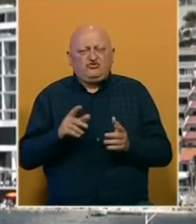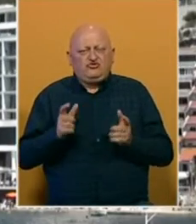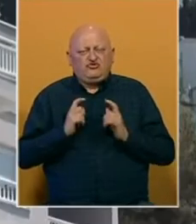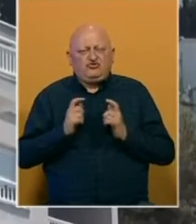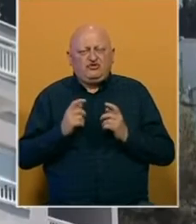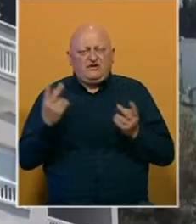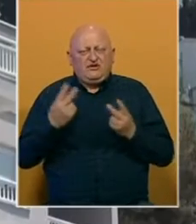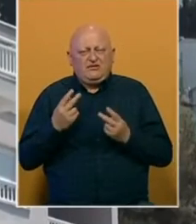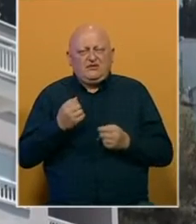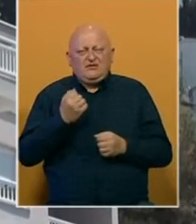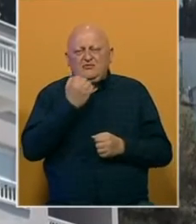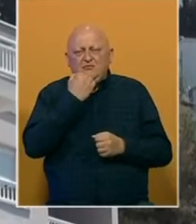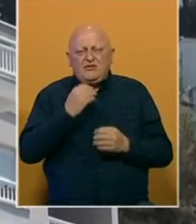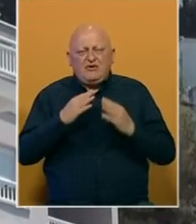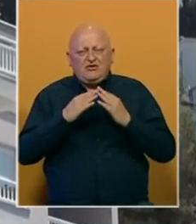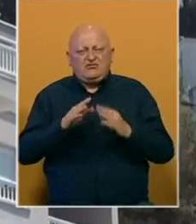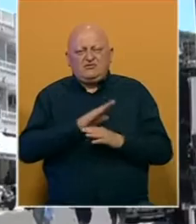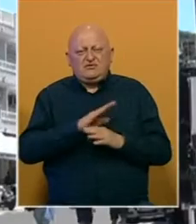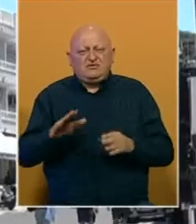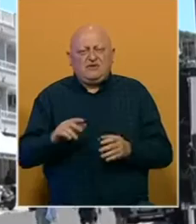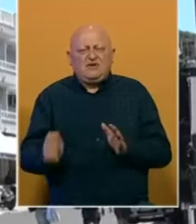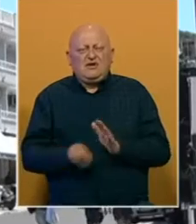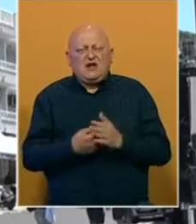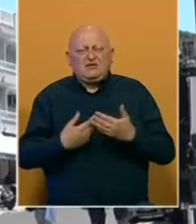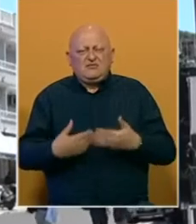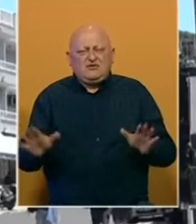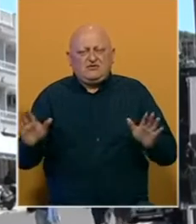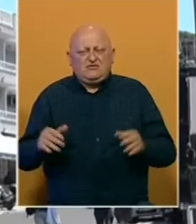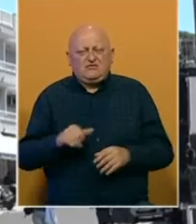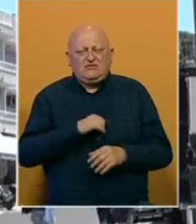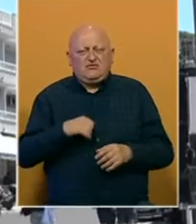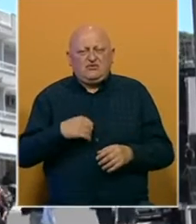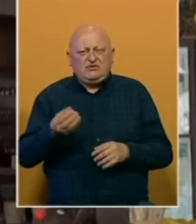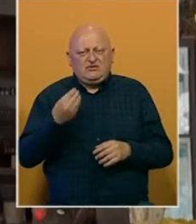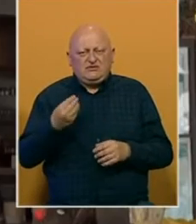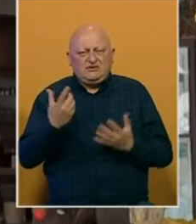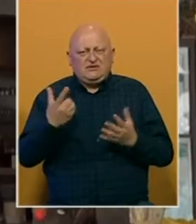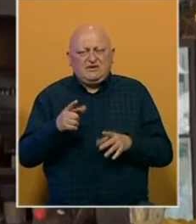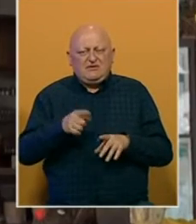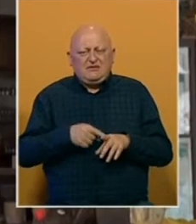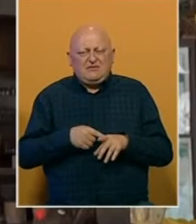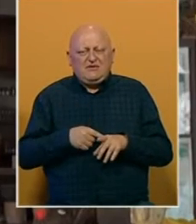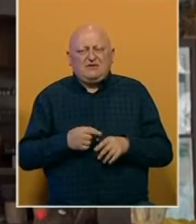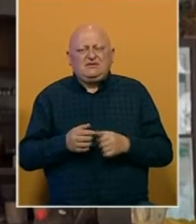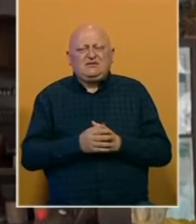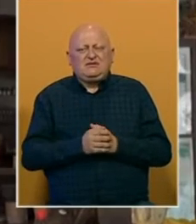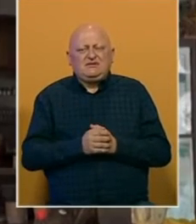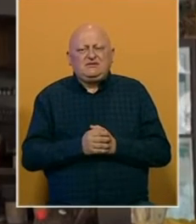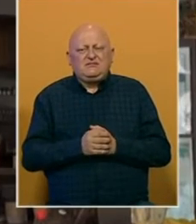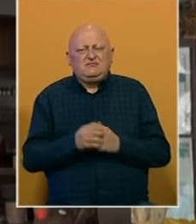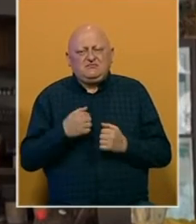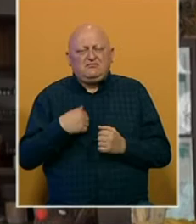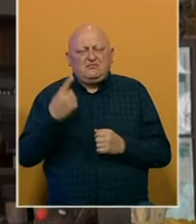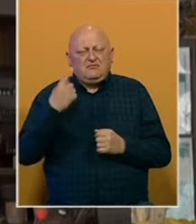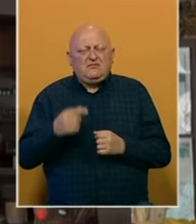na rezervacije, privatni apartmani uglavnom su već rasprodani. Interesovanje je dosa dobro, sa sjednju mjesecu više, čini mi se da je